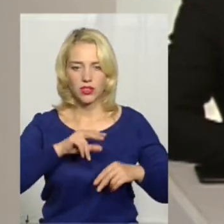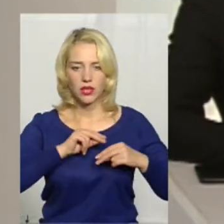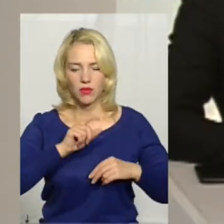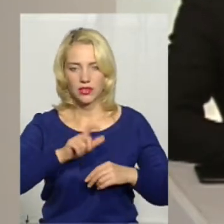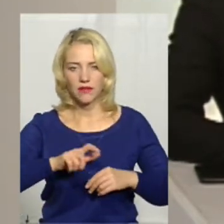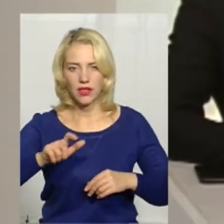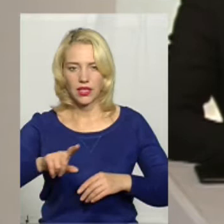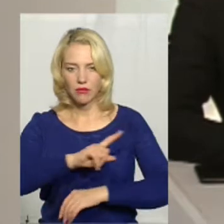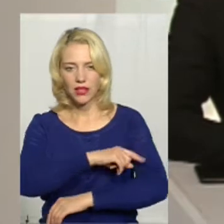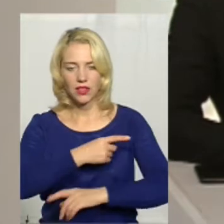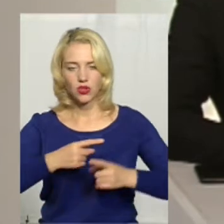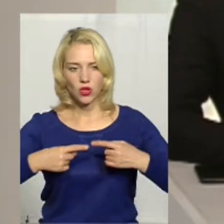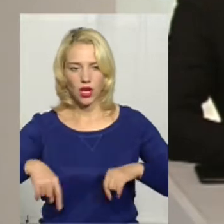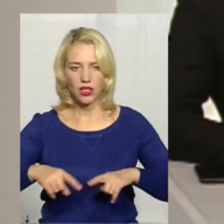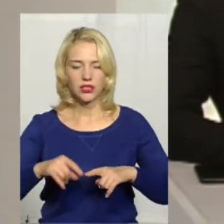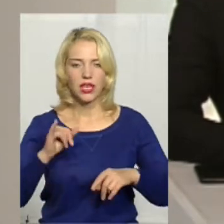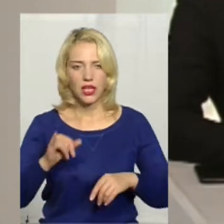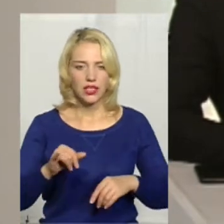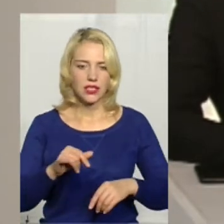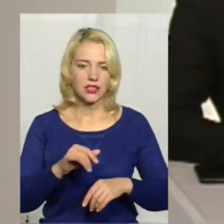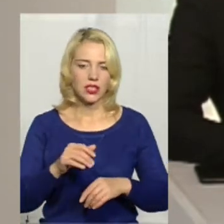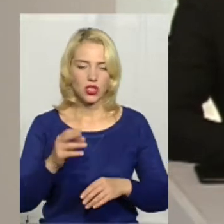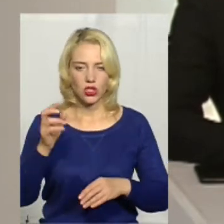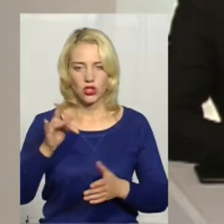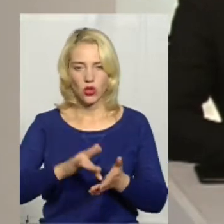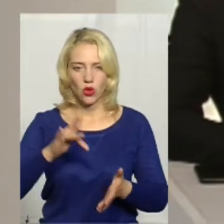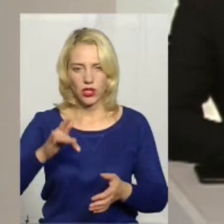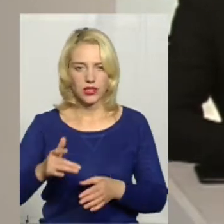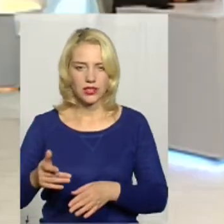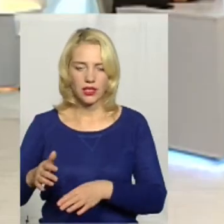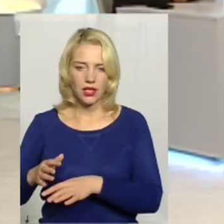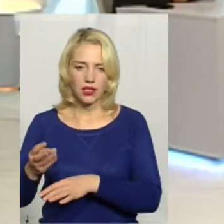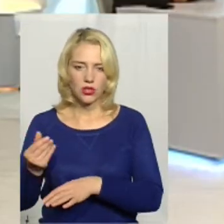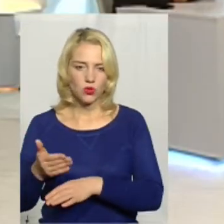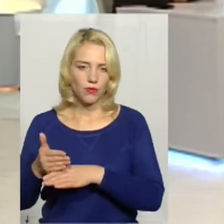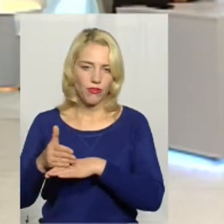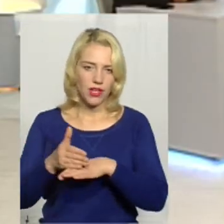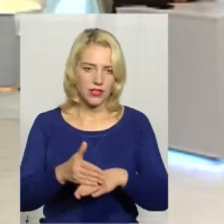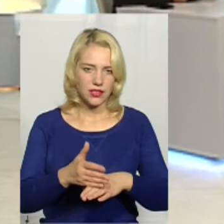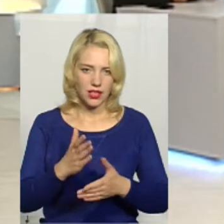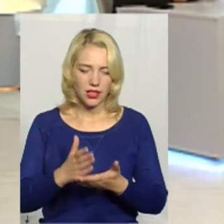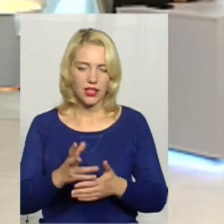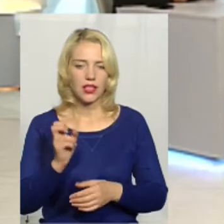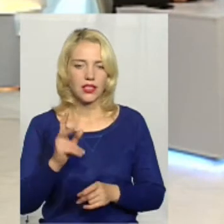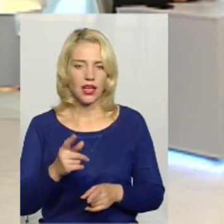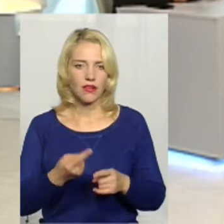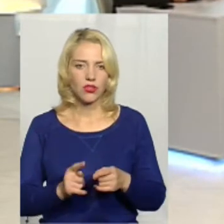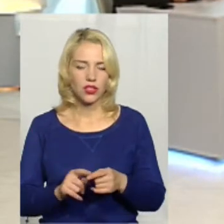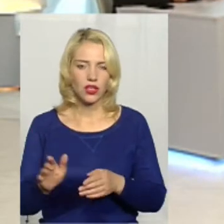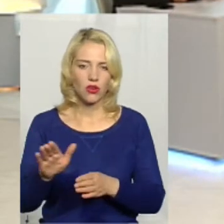медичної галузі. Із столиці приходять субвенції на нашу область. Як вони